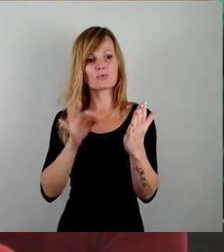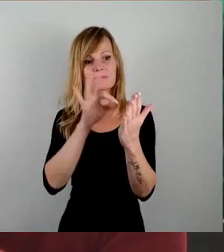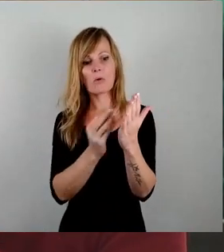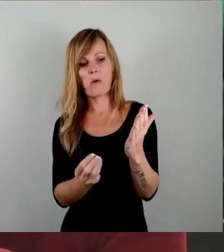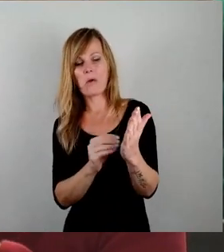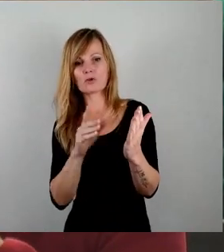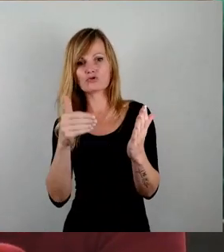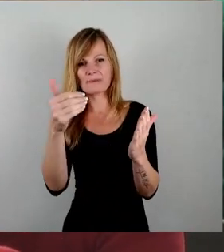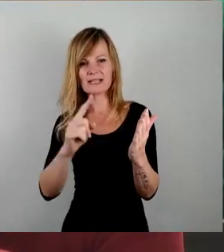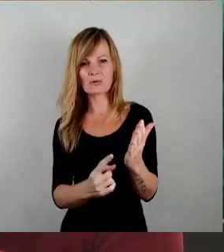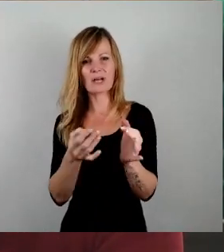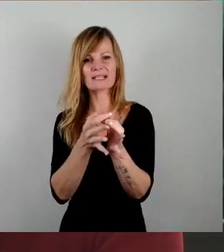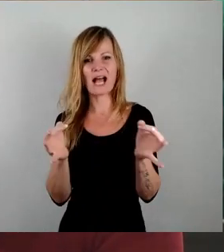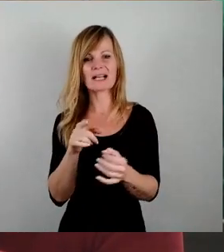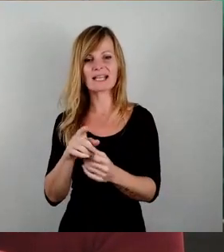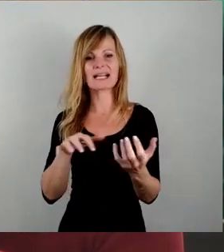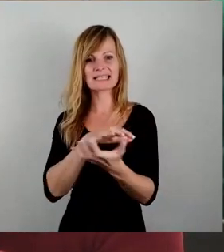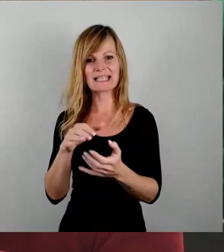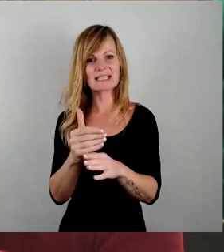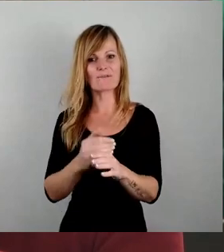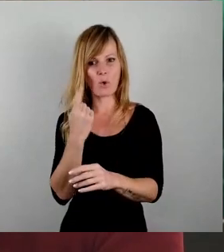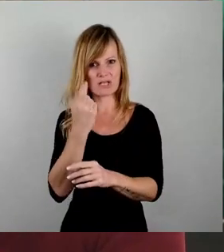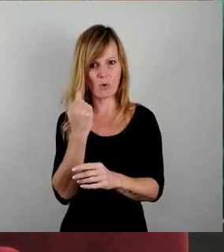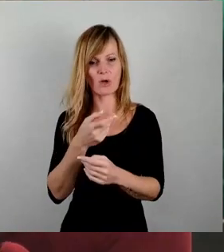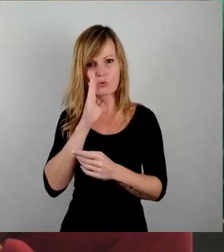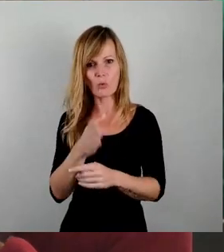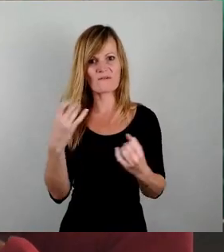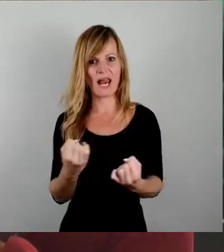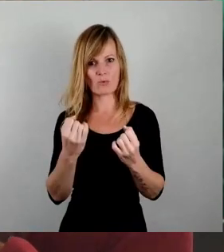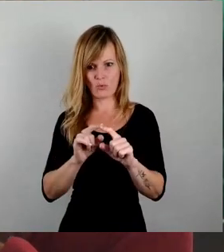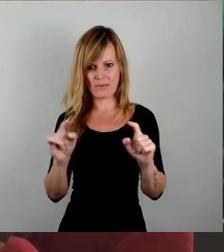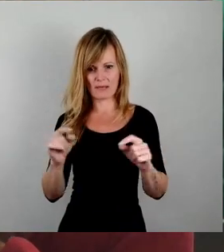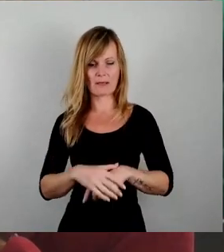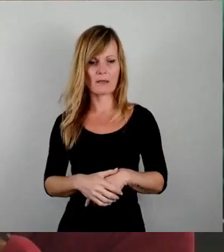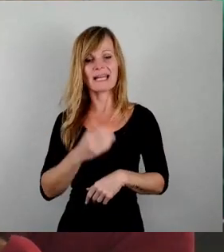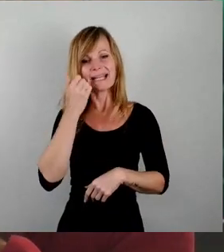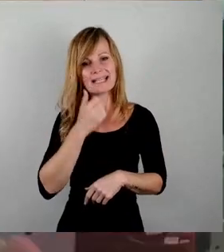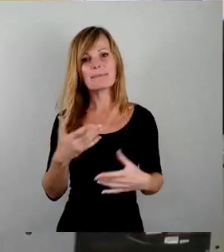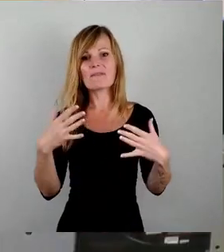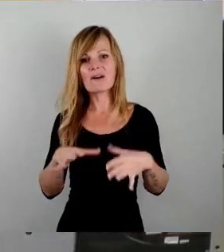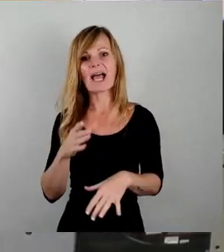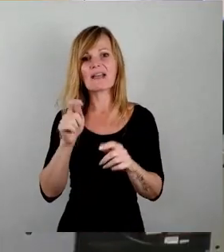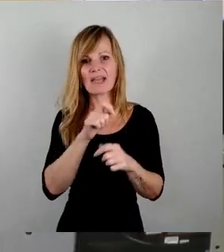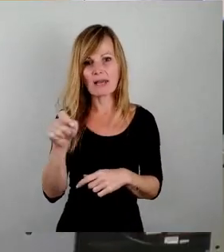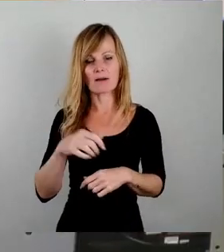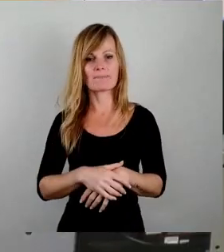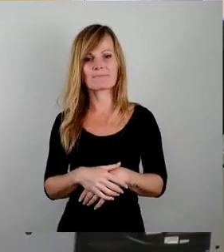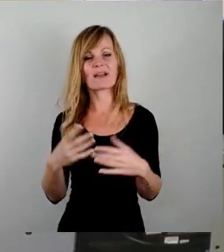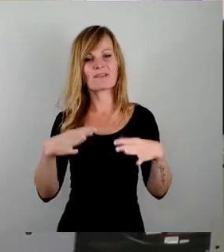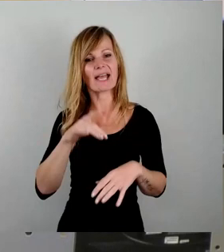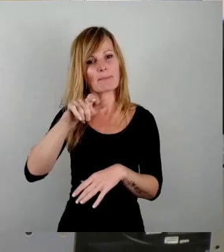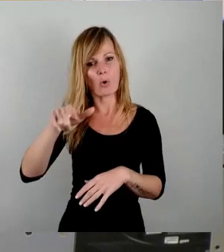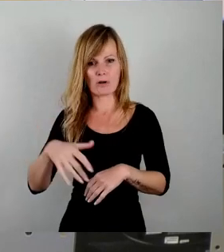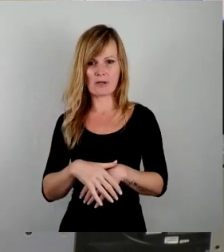Tag der Krisenvorsorge Notfallüben. Liebe Freibürger, wenn diese Stadt